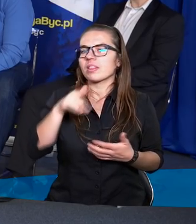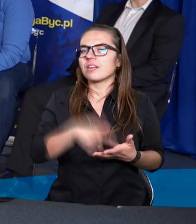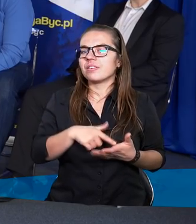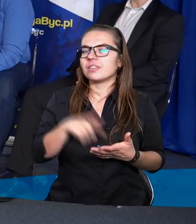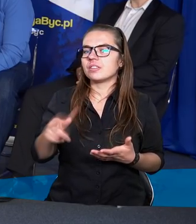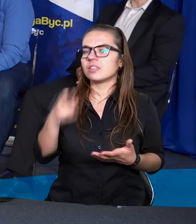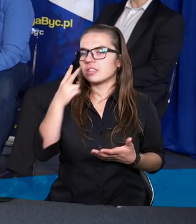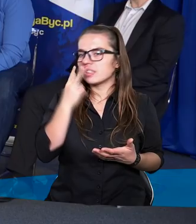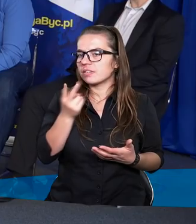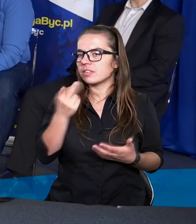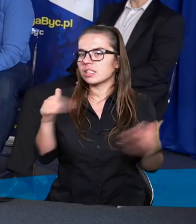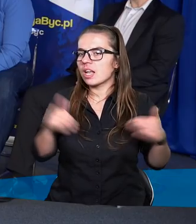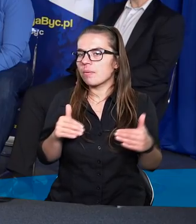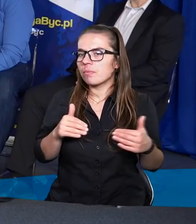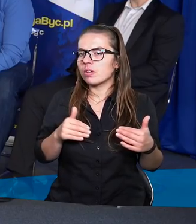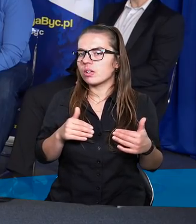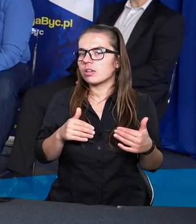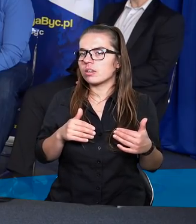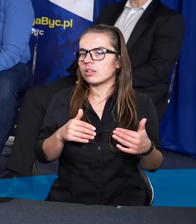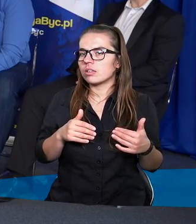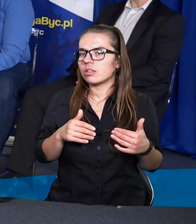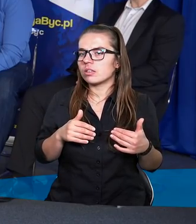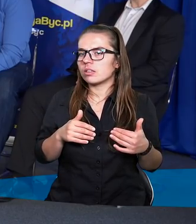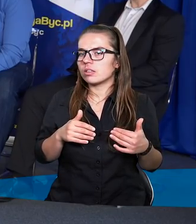tyle problemów z nami ludźmi,